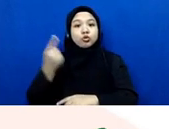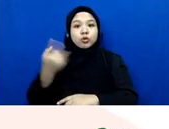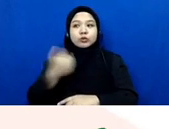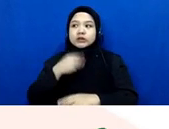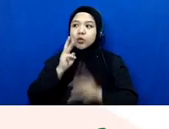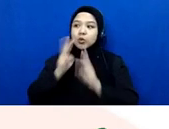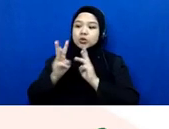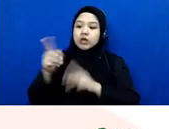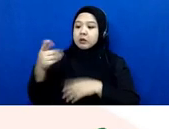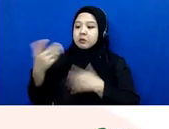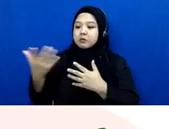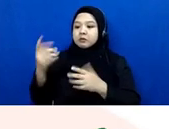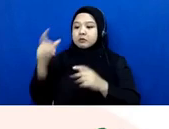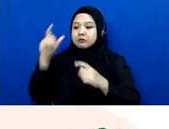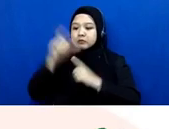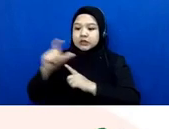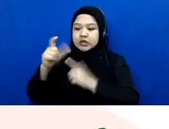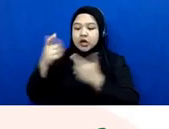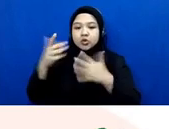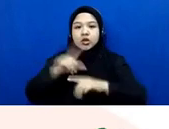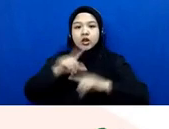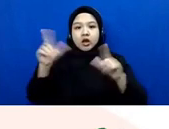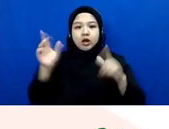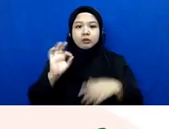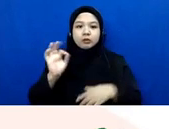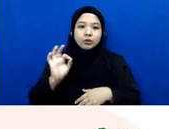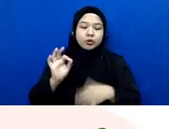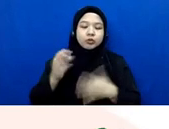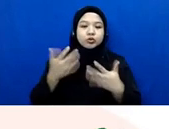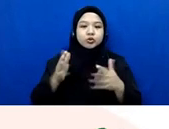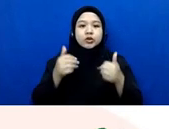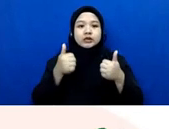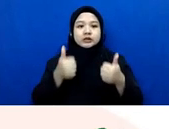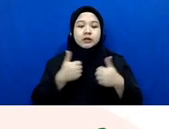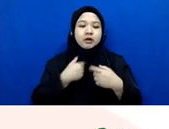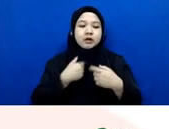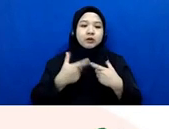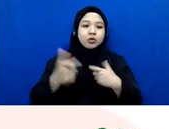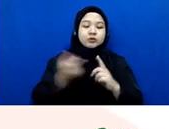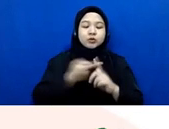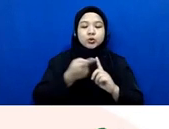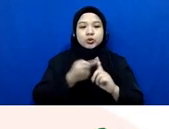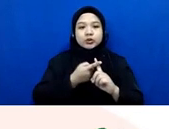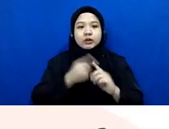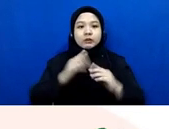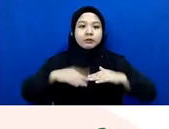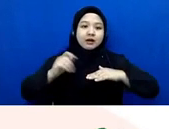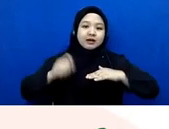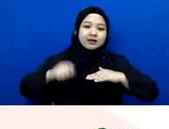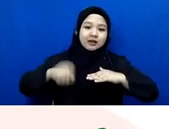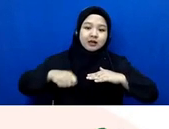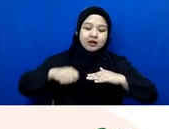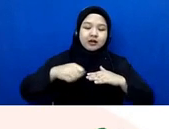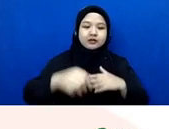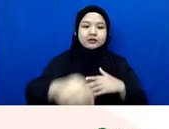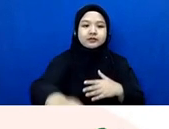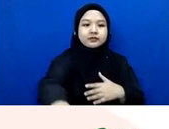penyidikan sudah lengkap dan siap untuk dilakukan proses penuntutan ke pengadilan terus